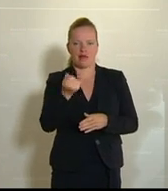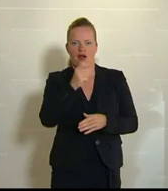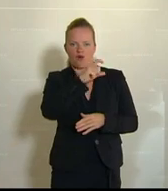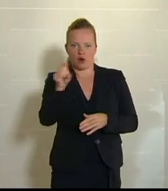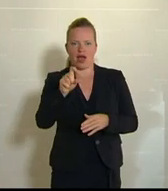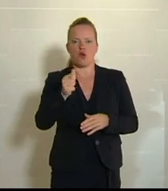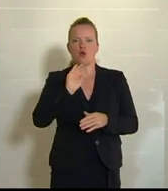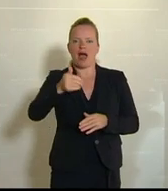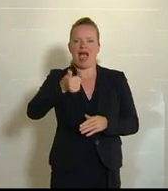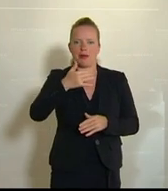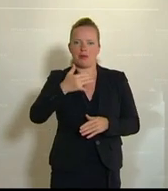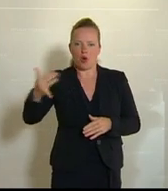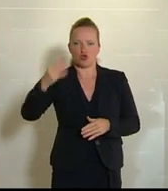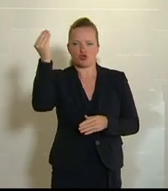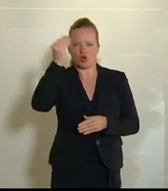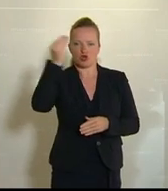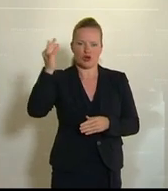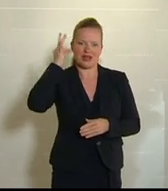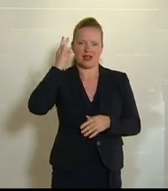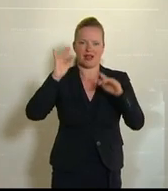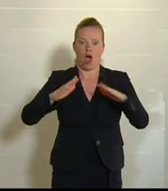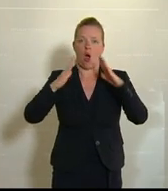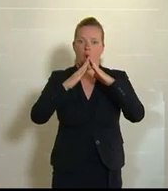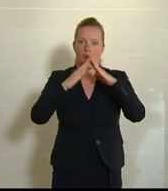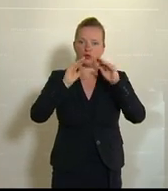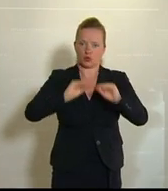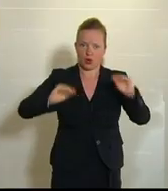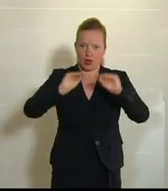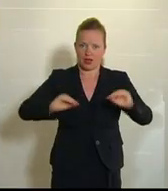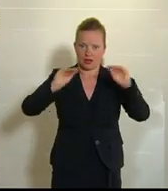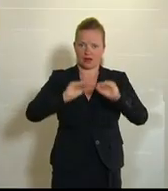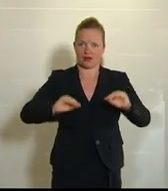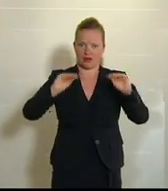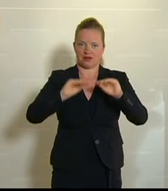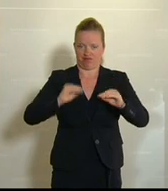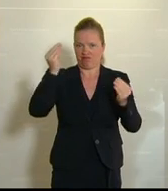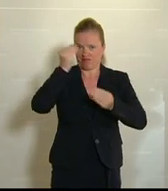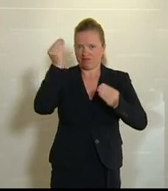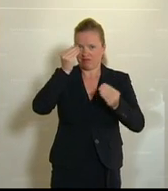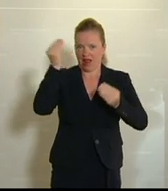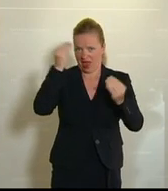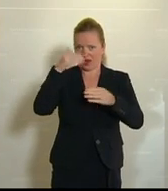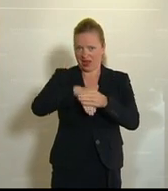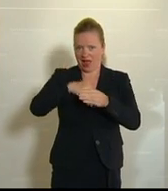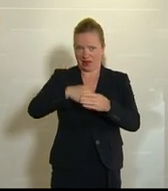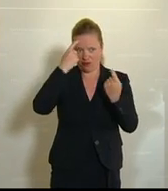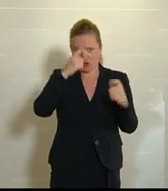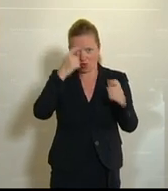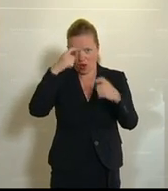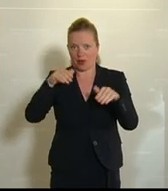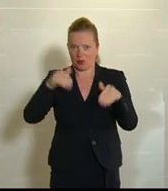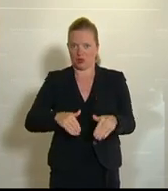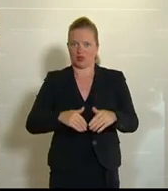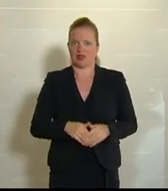Schülerinnen und Schüler mittels Homeschooling eben auch mit den Lerninhalten versorgen müssen.